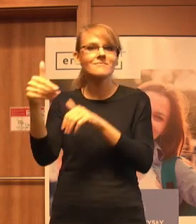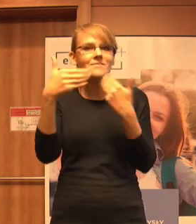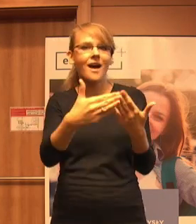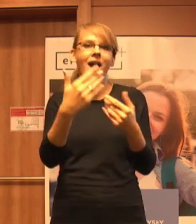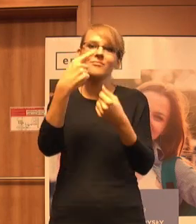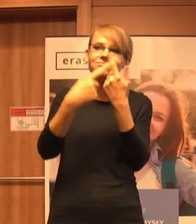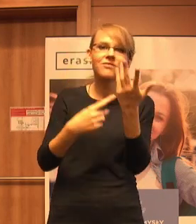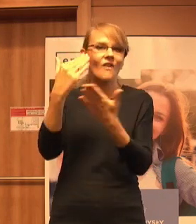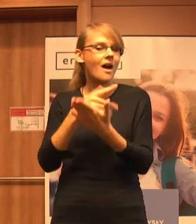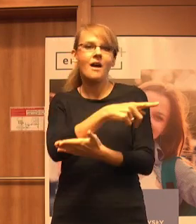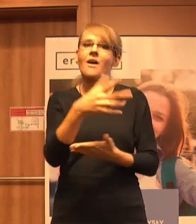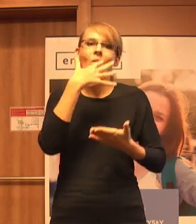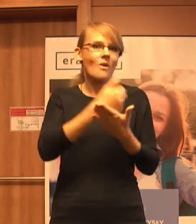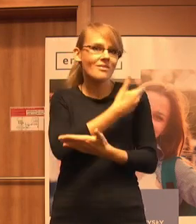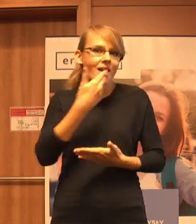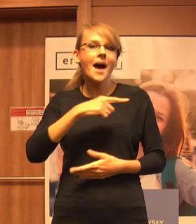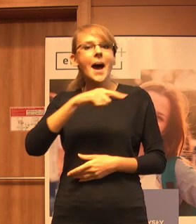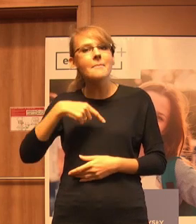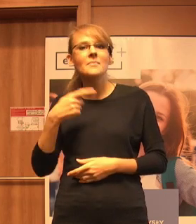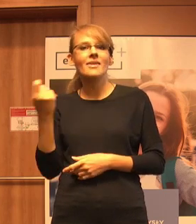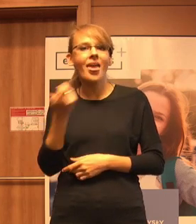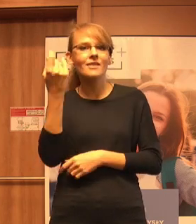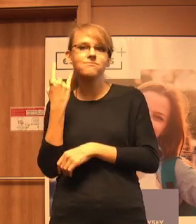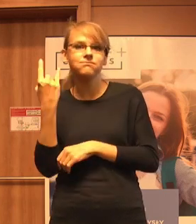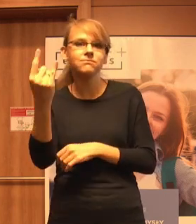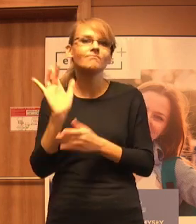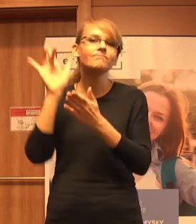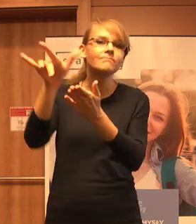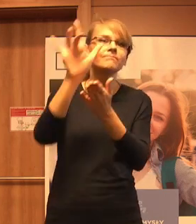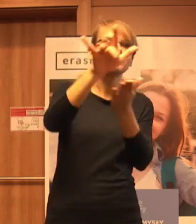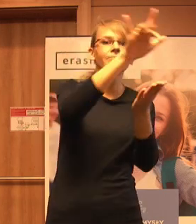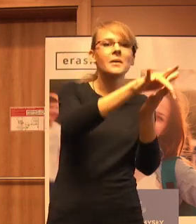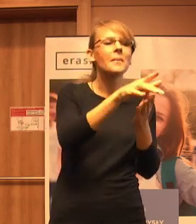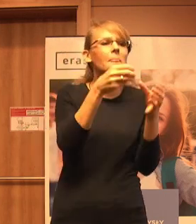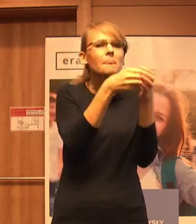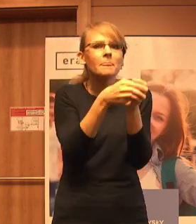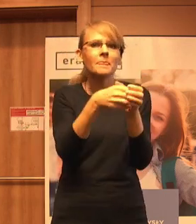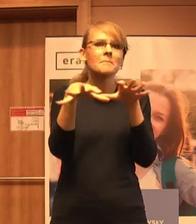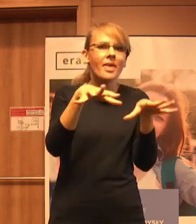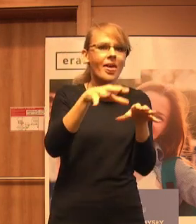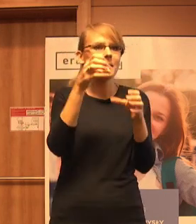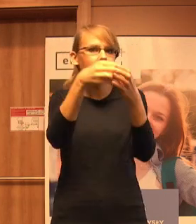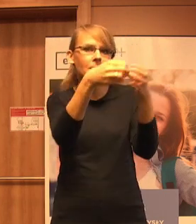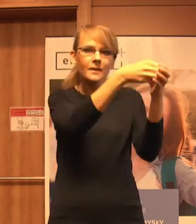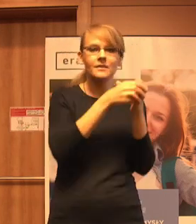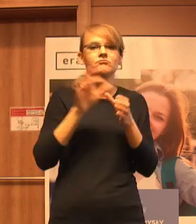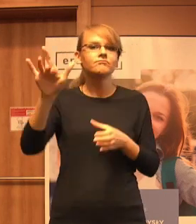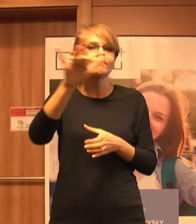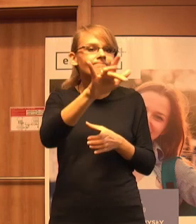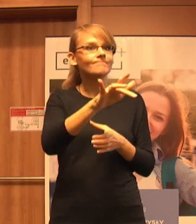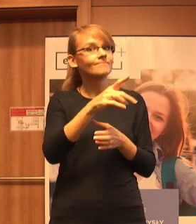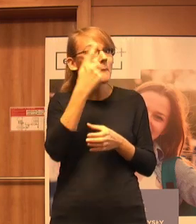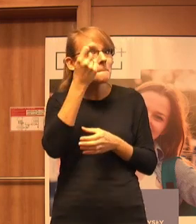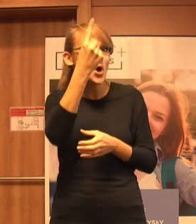więc jeździmy po bardzo małych różnych ośrodkach, po różnych zakątkach Polski, aby inspirować i zachęcać